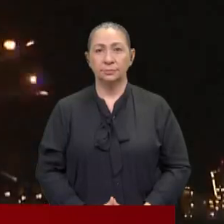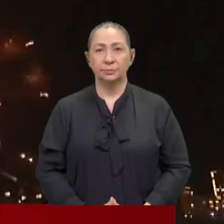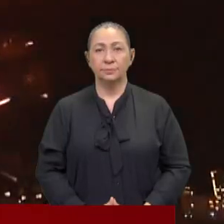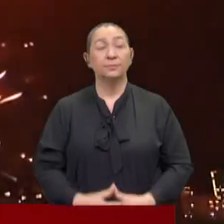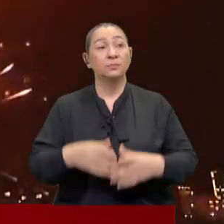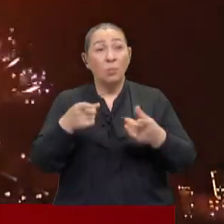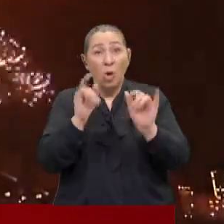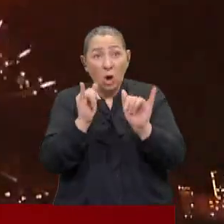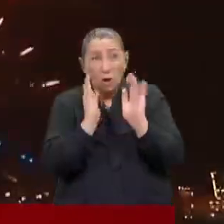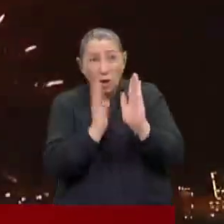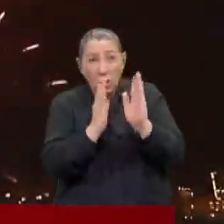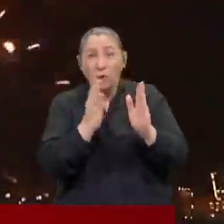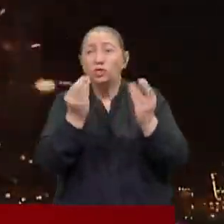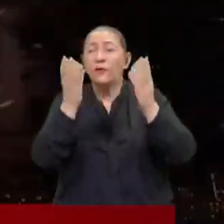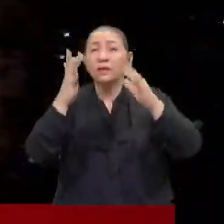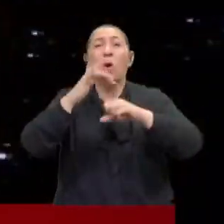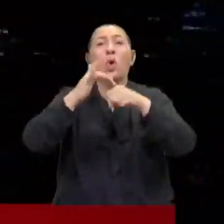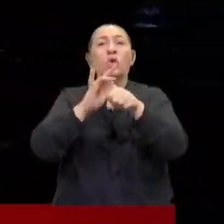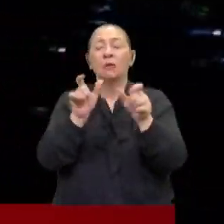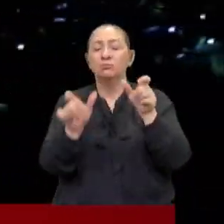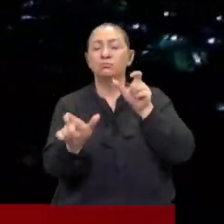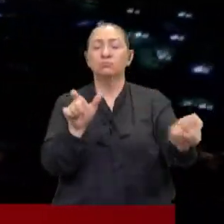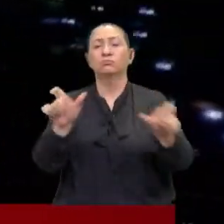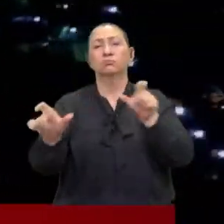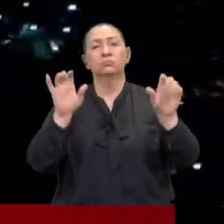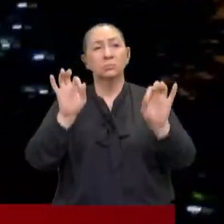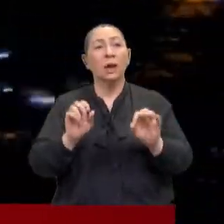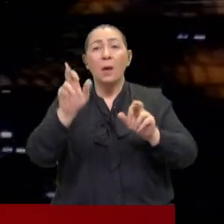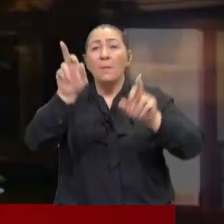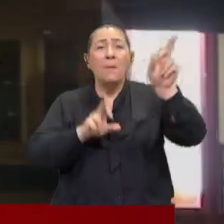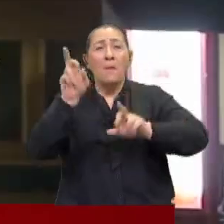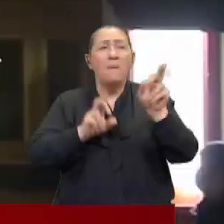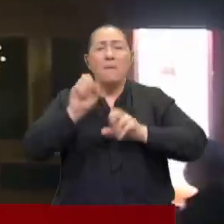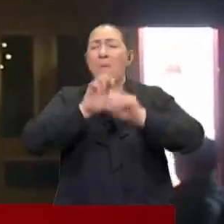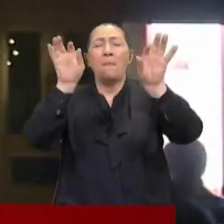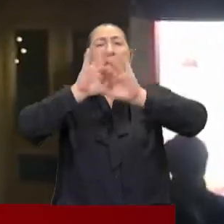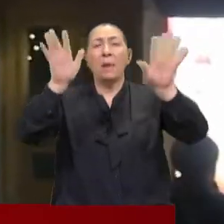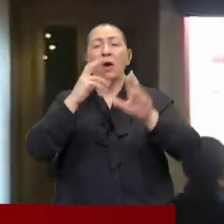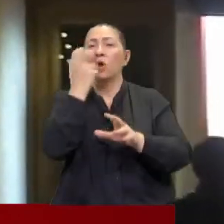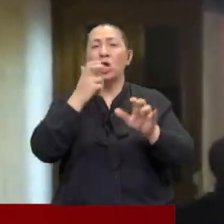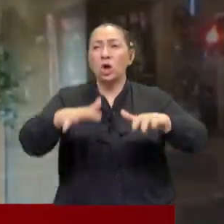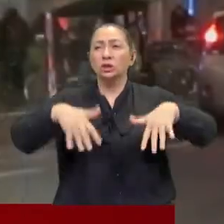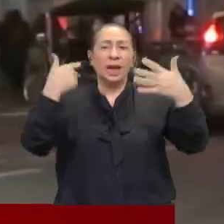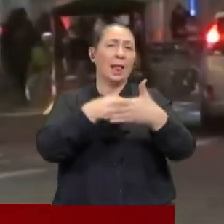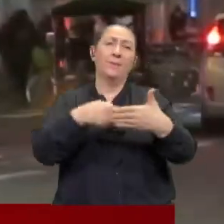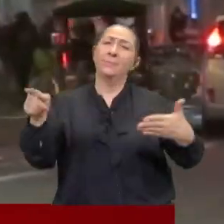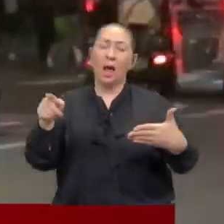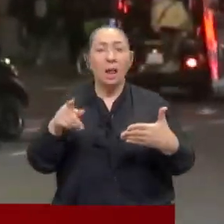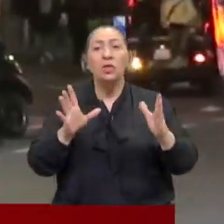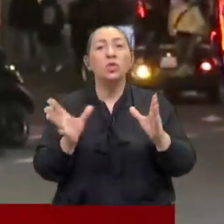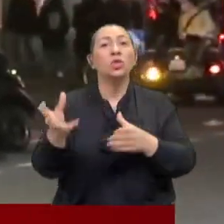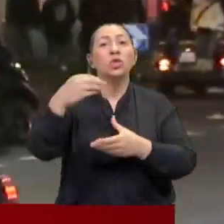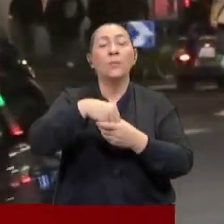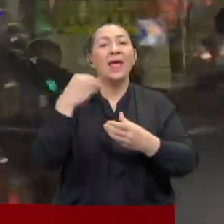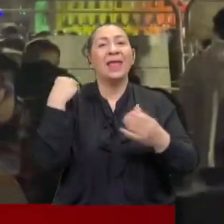Durum kötüleşince birçok ülkede kısıtlamalar döndü. Havai fişek gösterileri ve konserler iptal edildi. Toplu